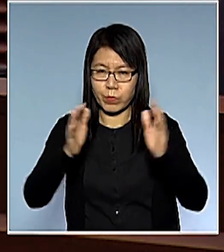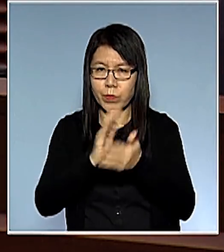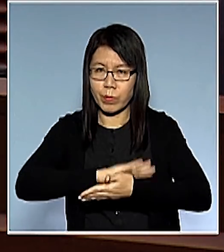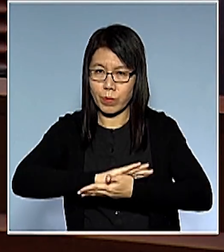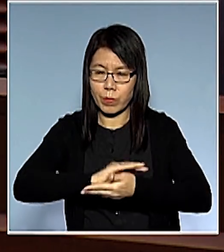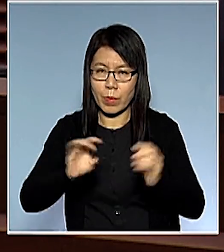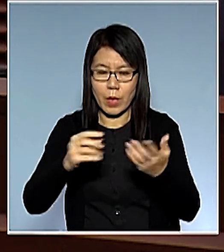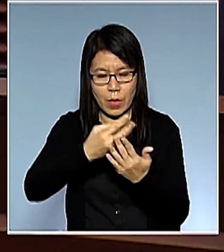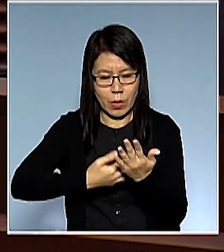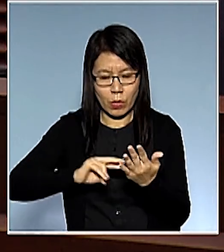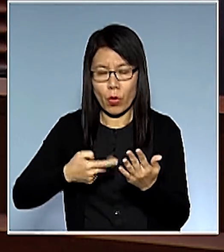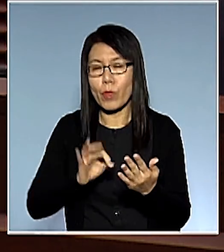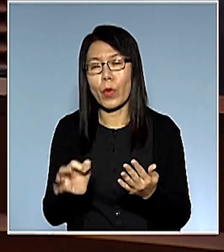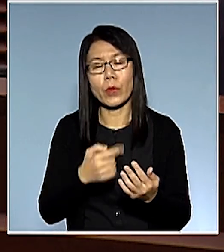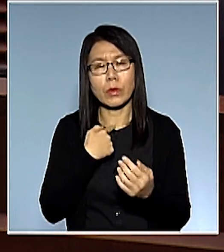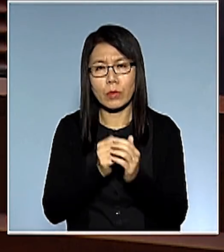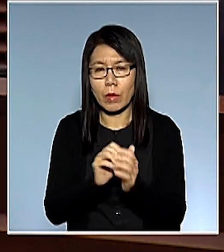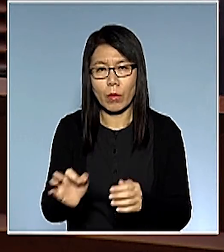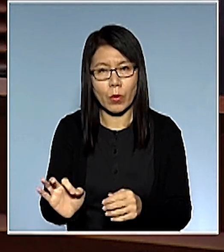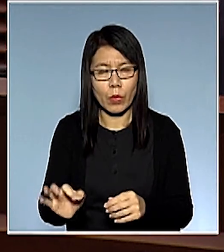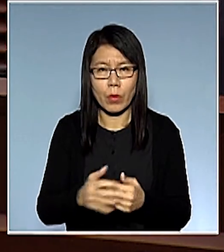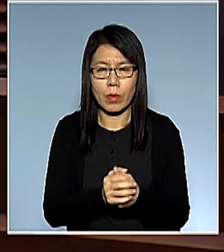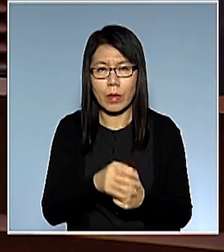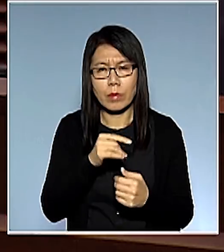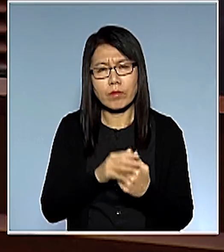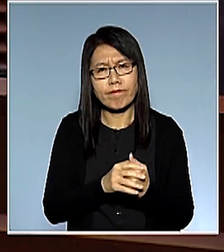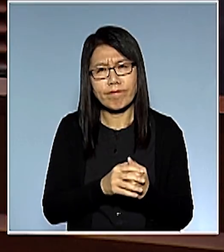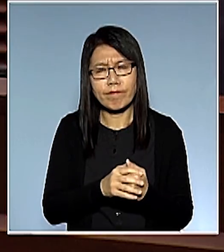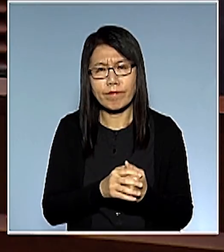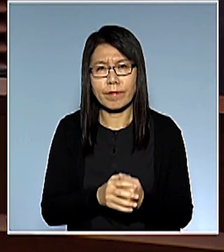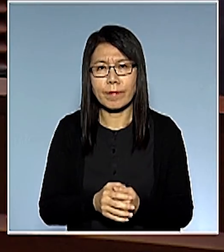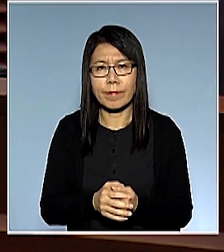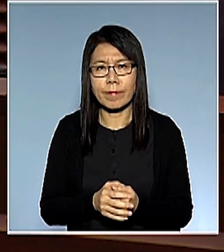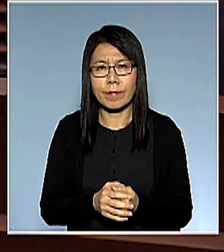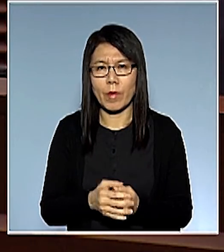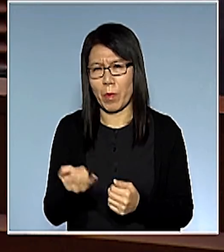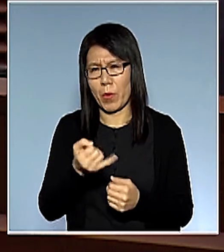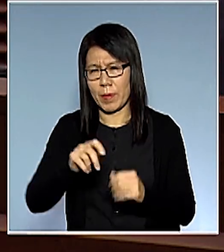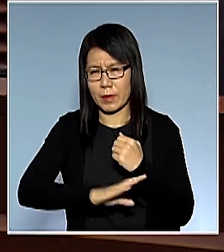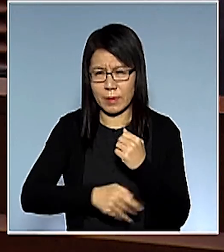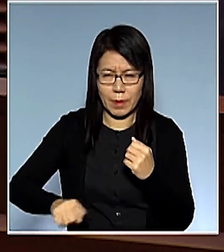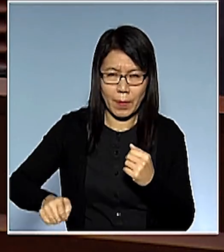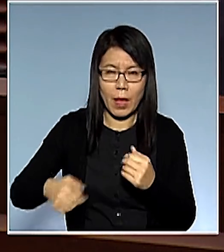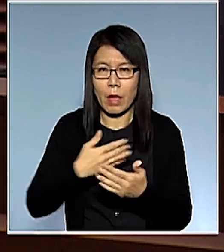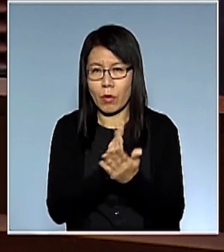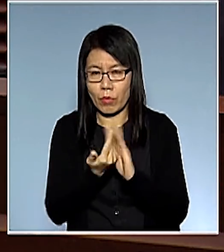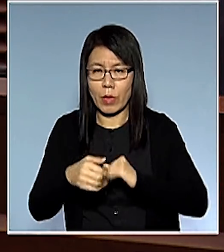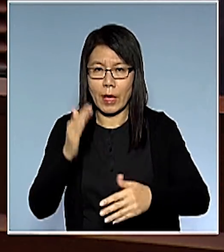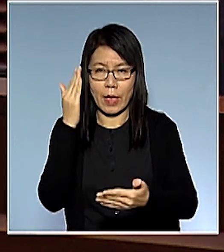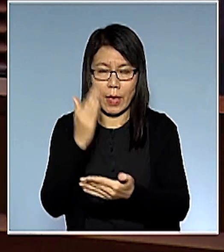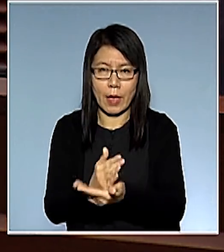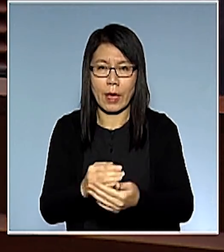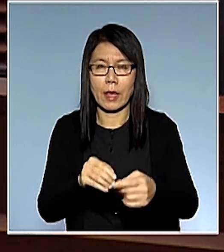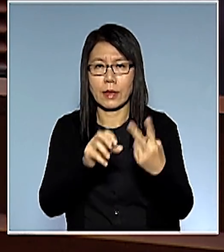要求修訂案而所謂negative affecting一個負面的審議的期限已經在2017年的6月